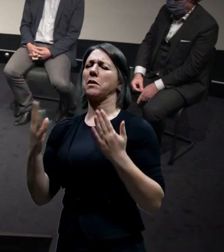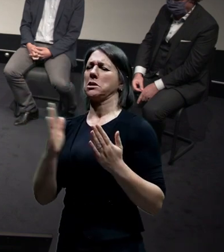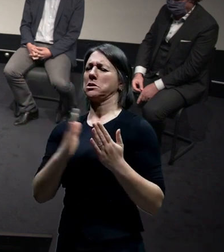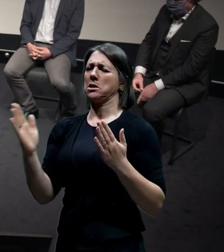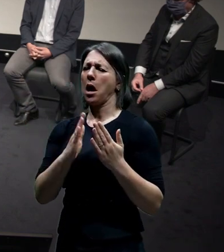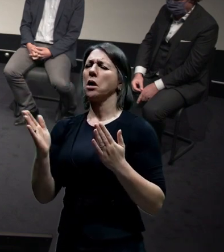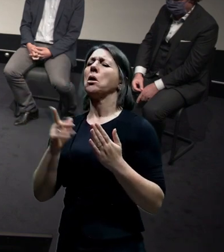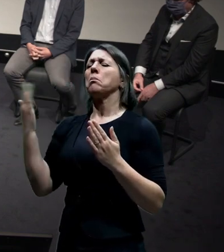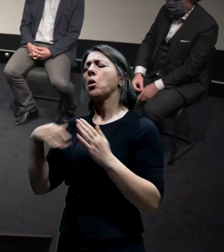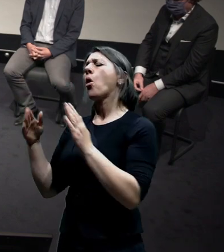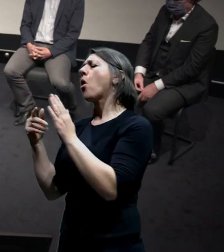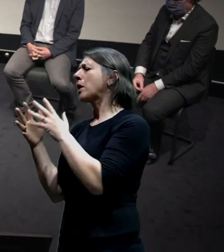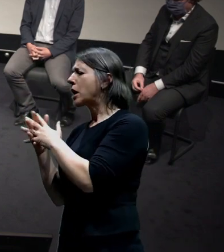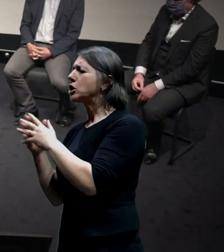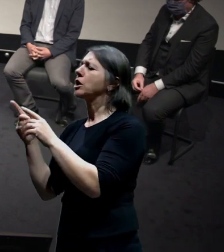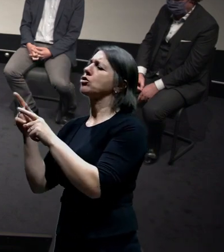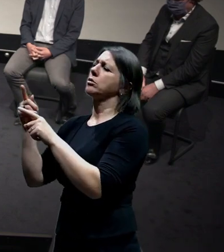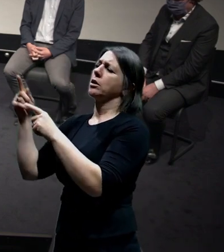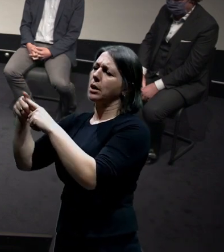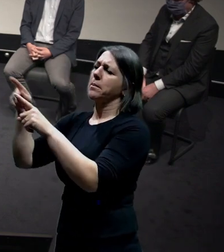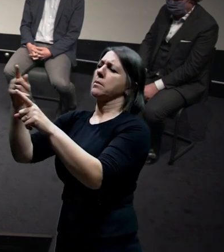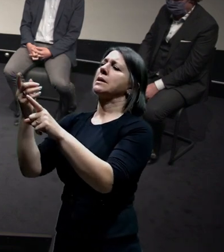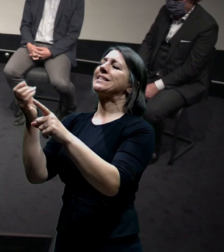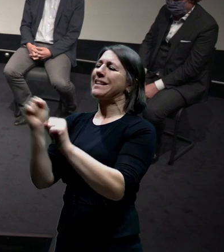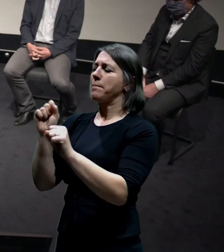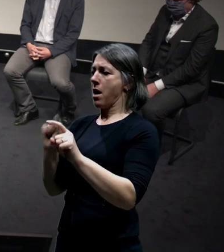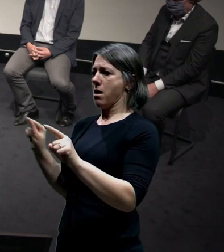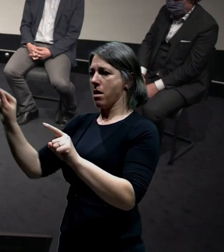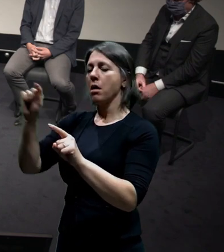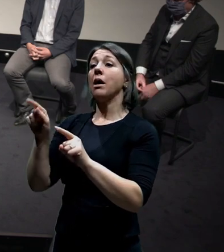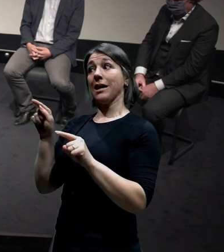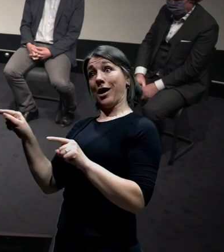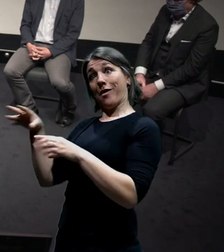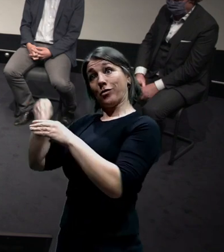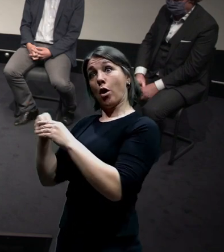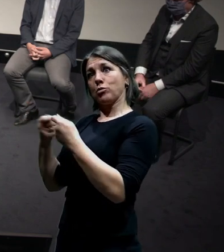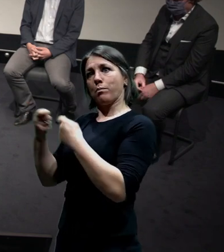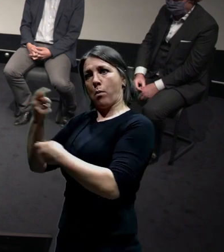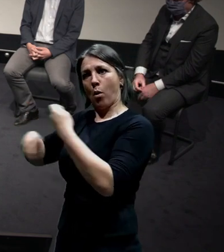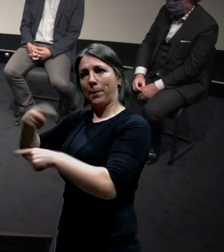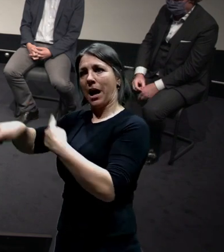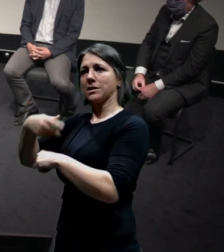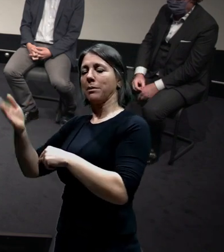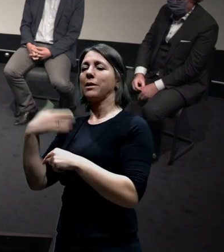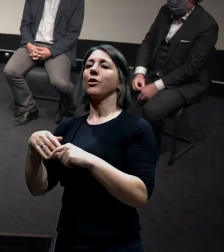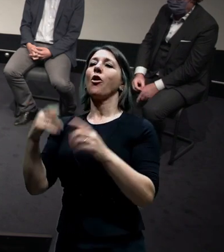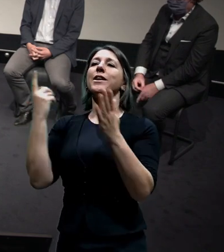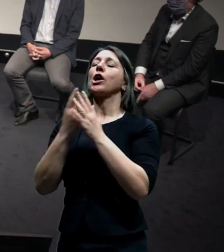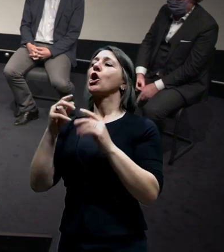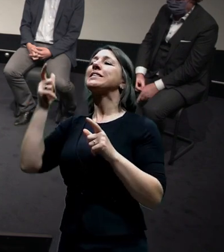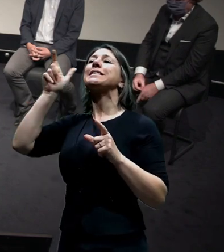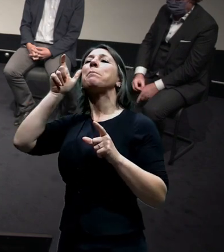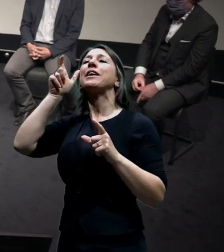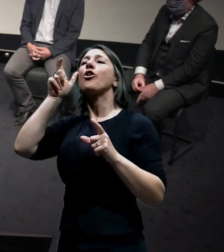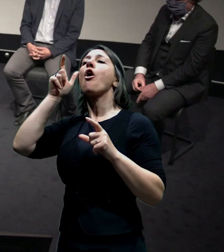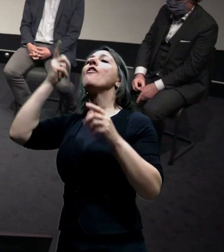Rajniš, Tomáš Prouza, Jára Zima, tak vlastně byli u toho, když vlastně ta trasa, která smetla vlastně Smíchov, smetla